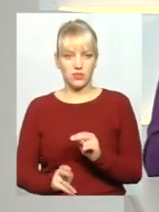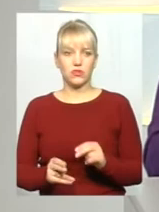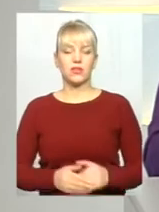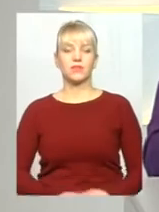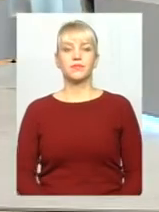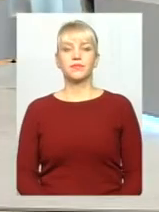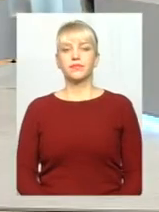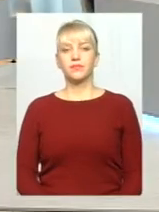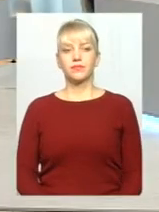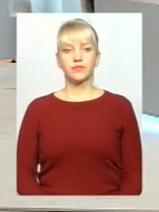завершилася, зрозуміло.